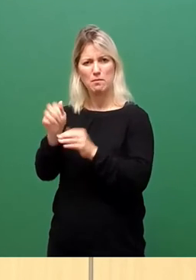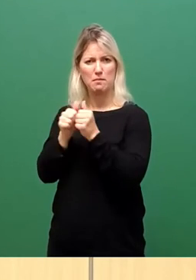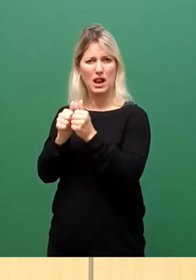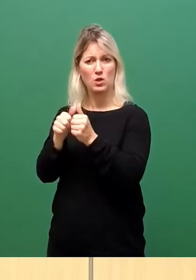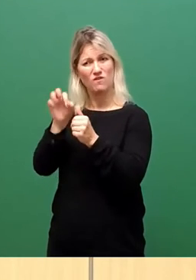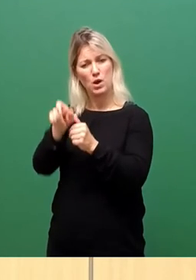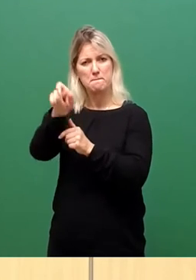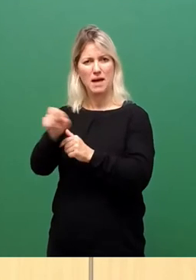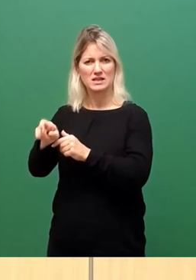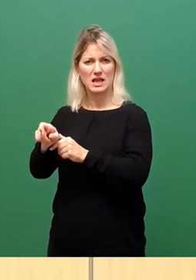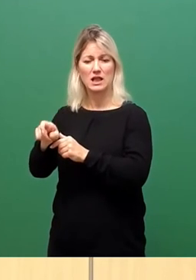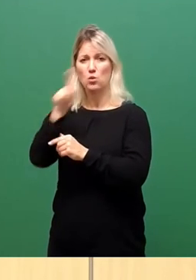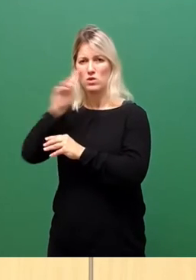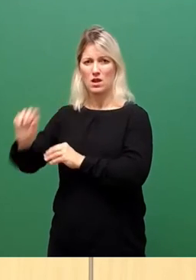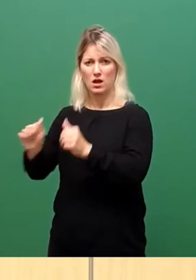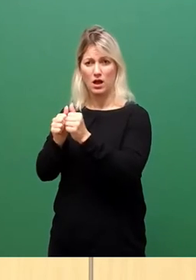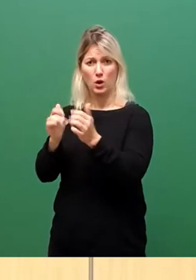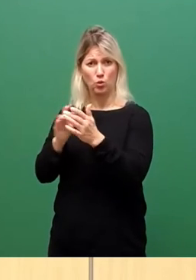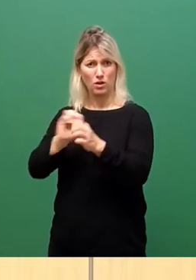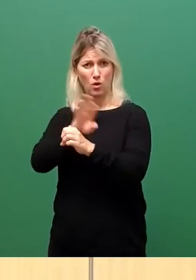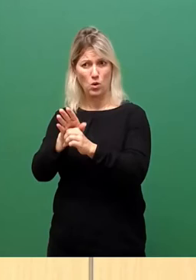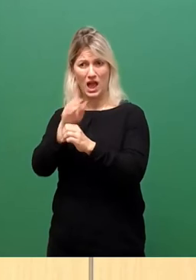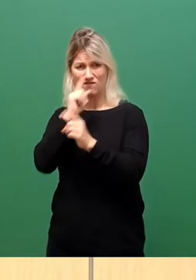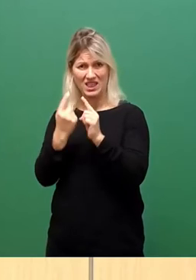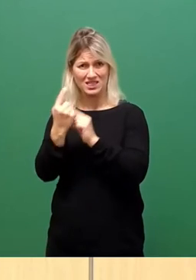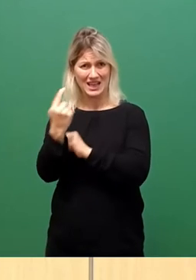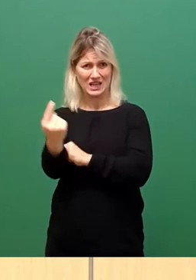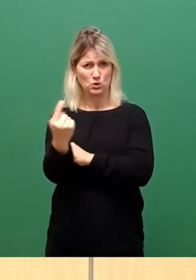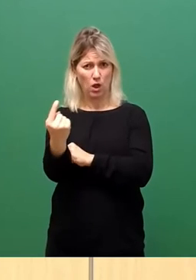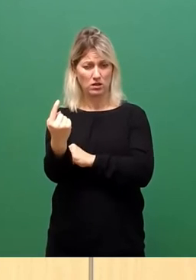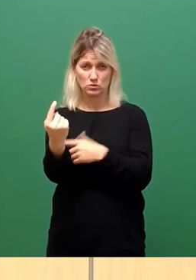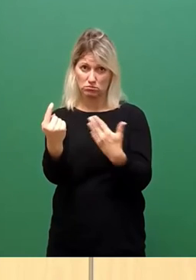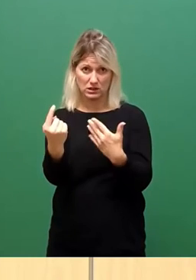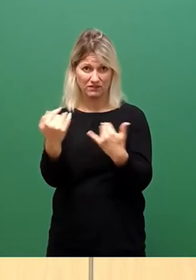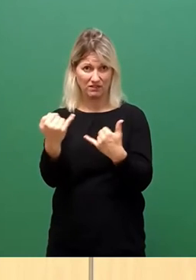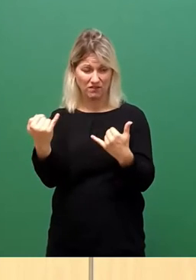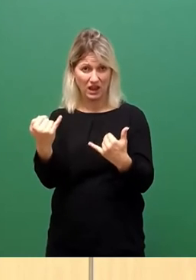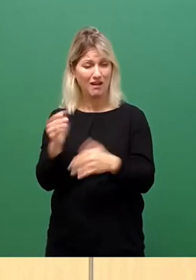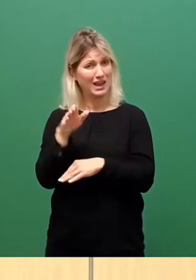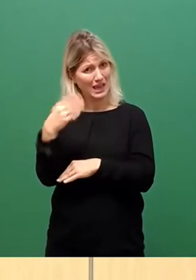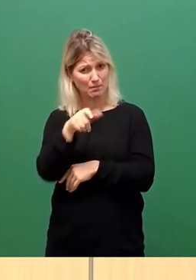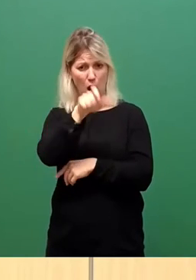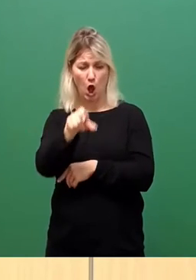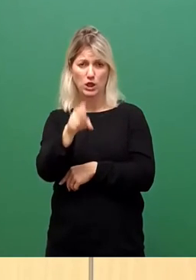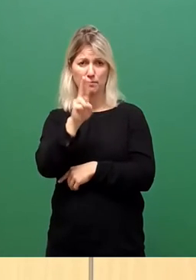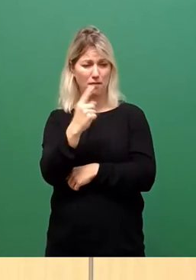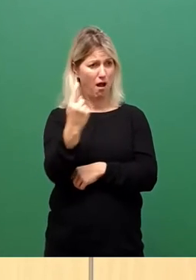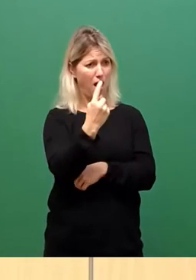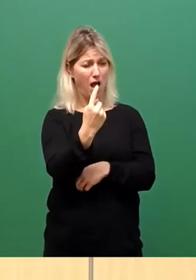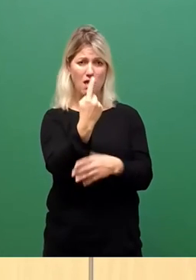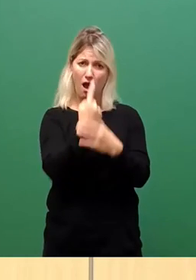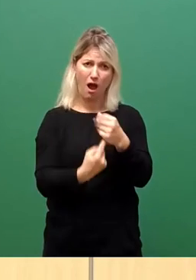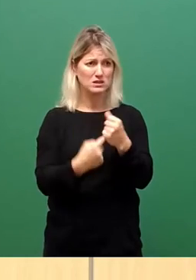der Isolation durch Corona und es sterben weiter täglich Menschen, auch alleine und einsam, ist auch auszugehen.